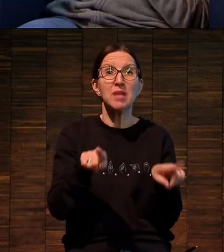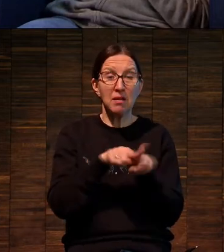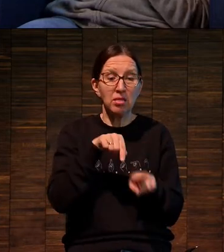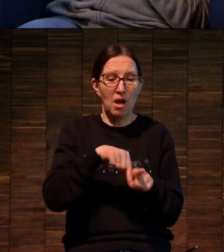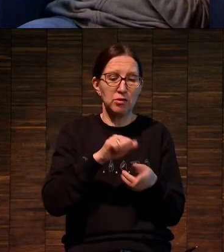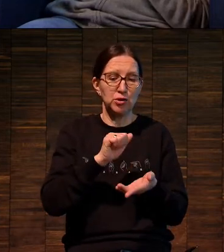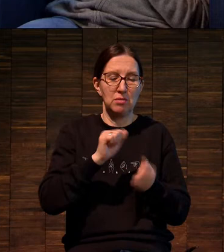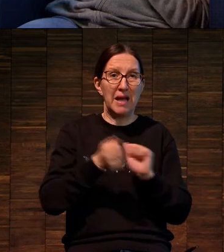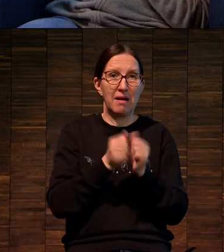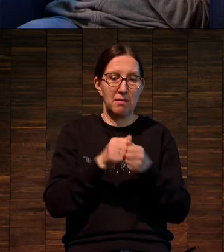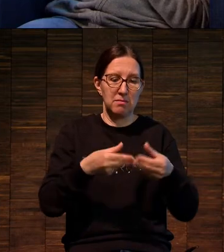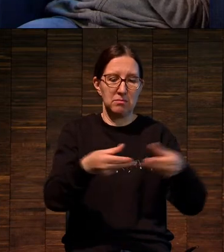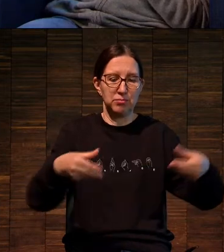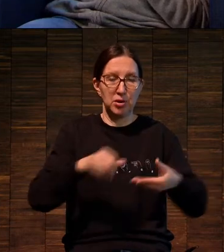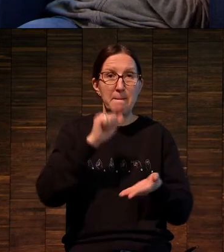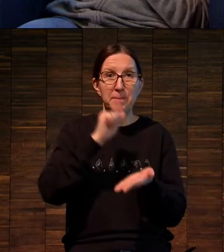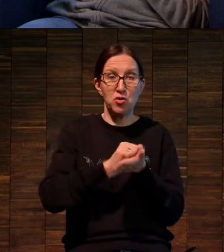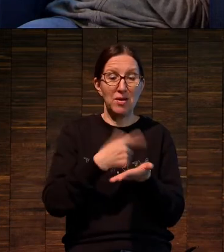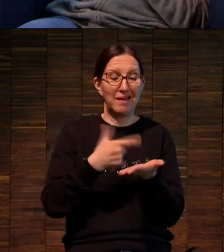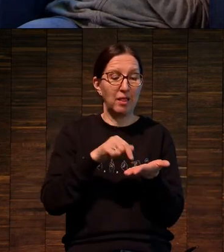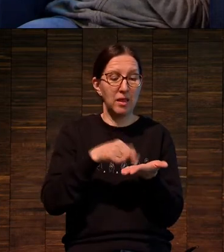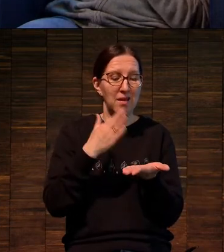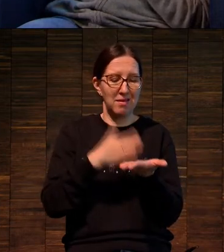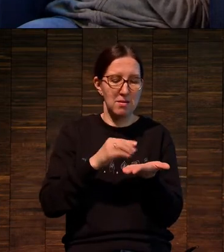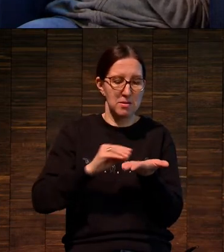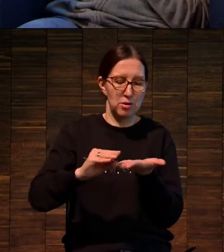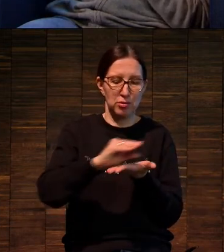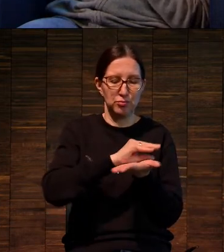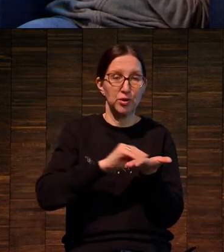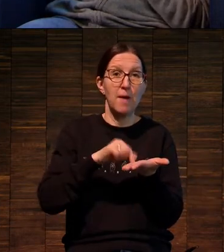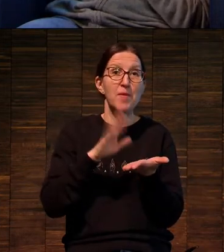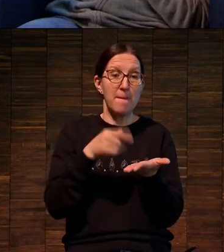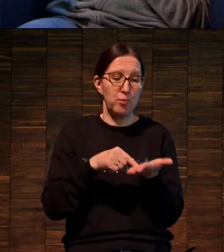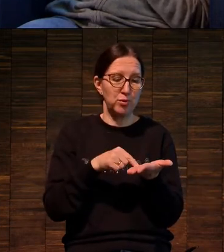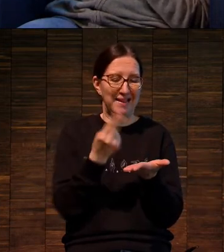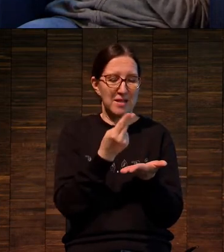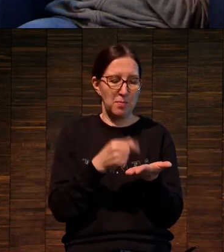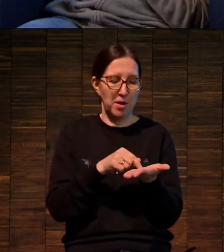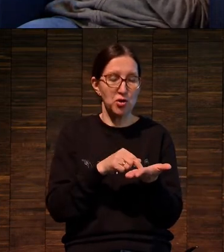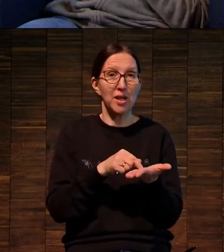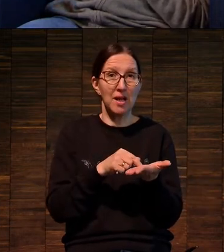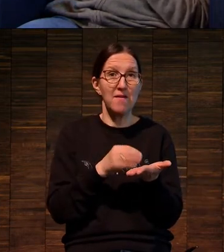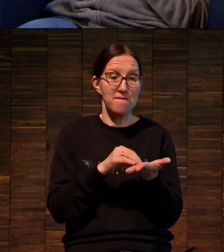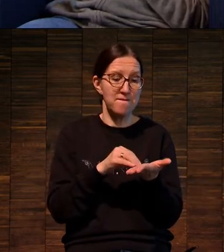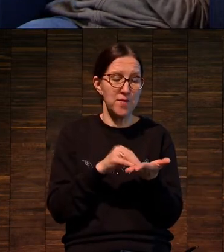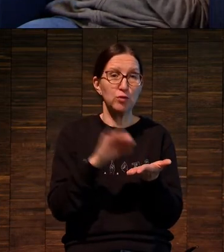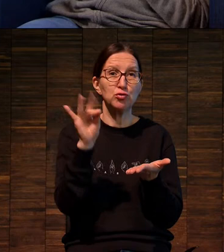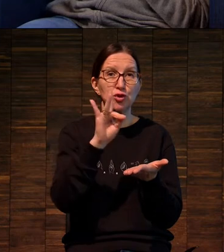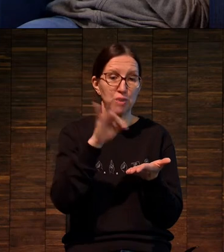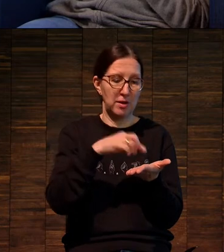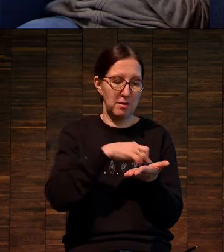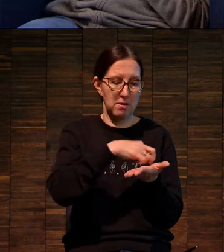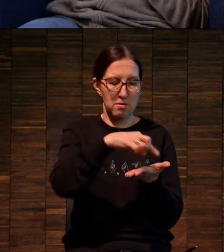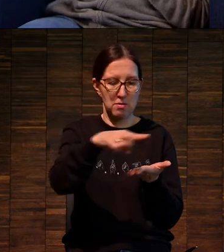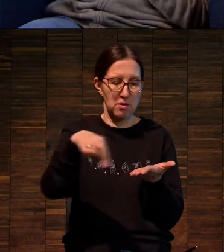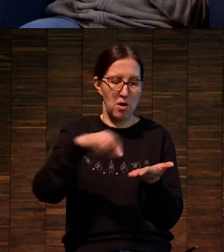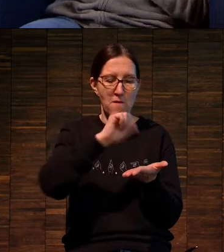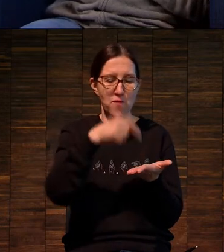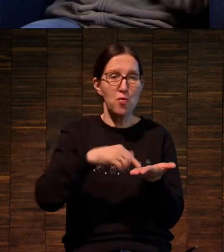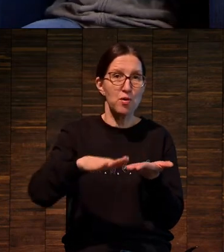там, где находится изображение, оно жирное, оно создается жирной краской.